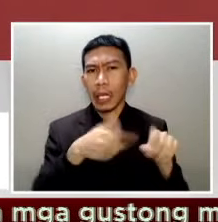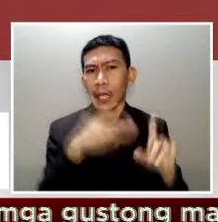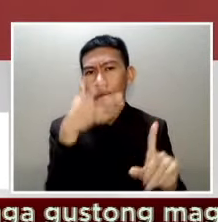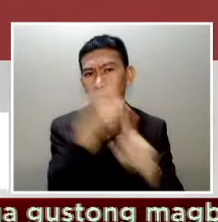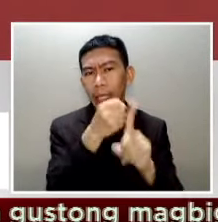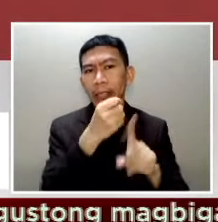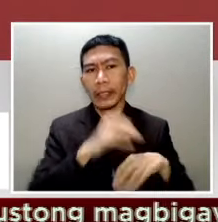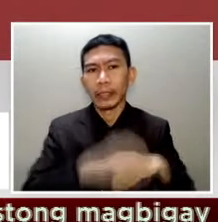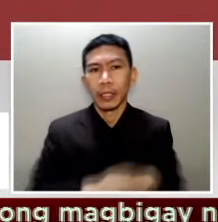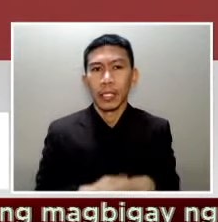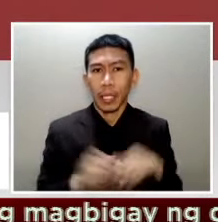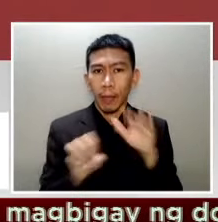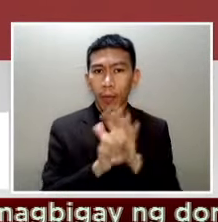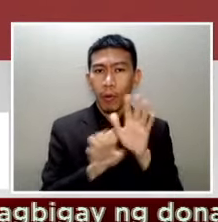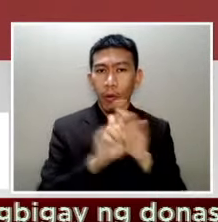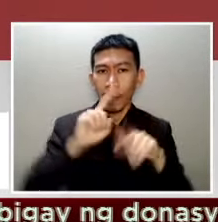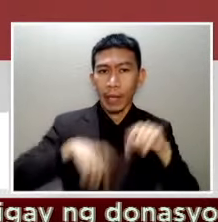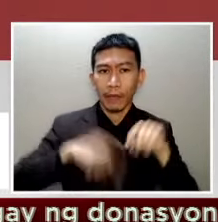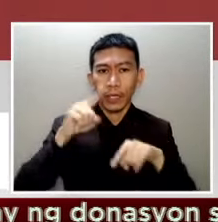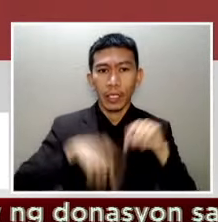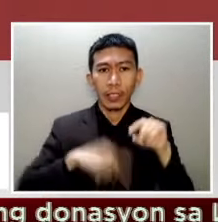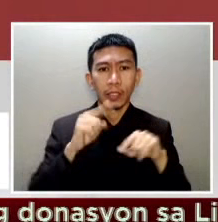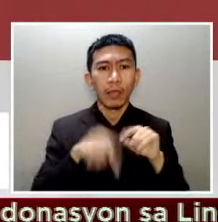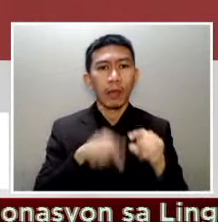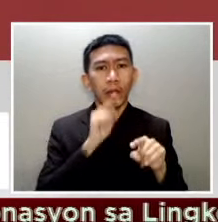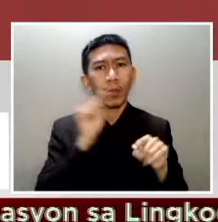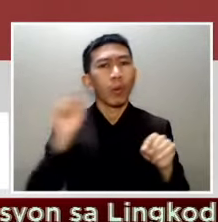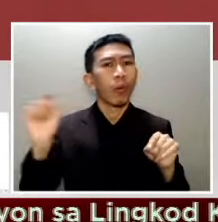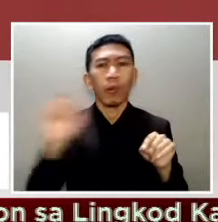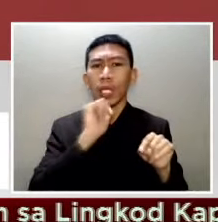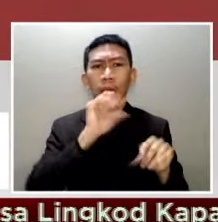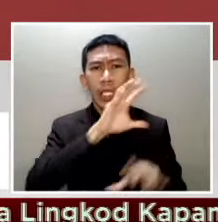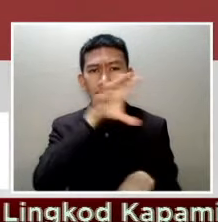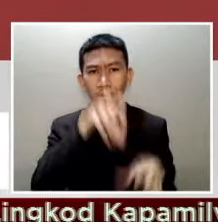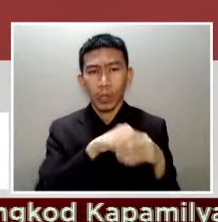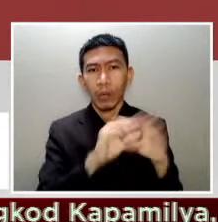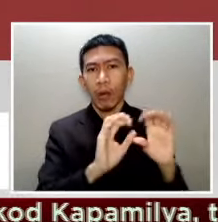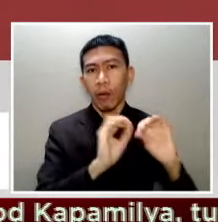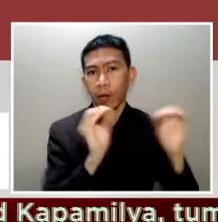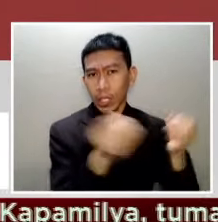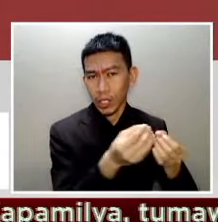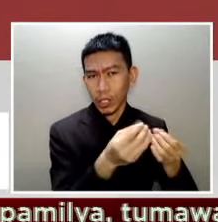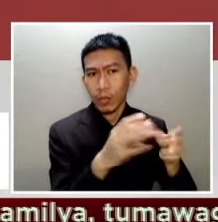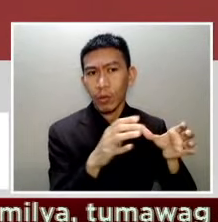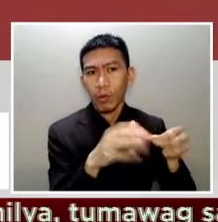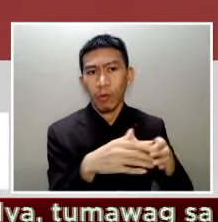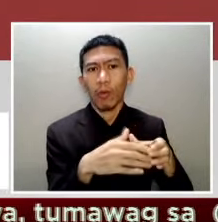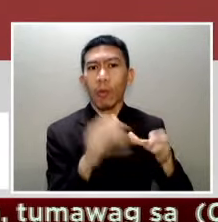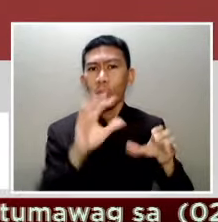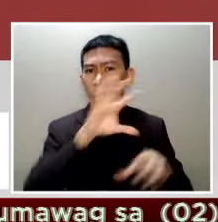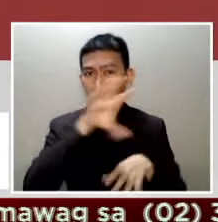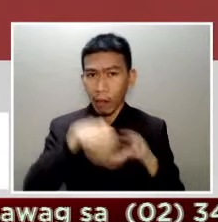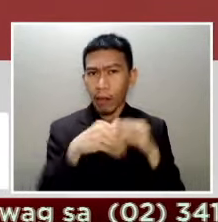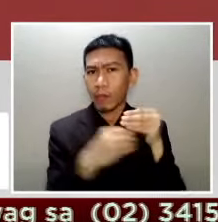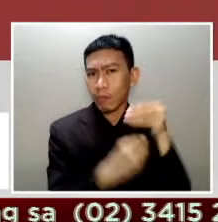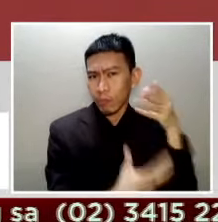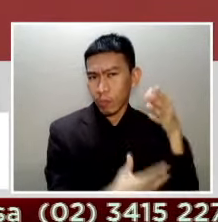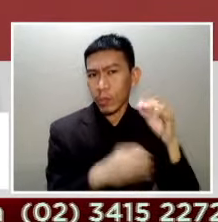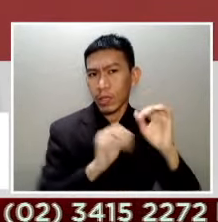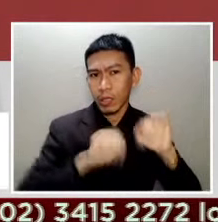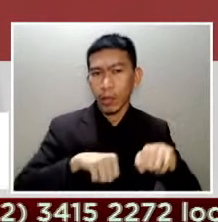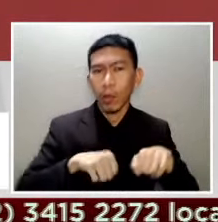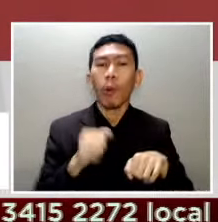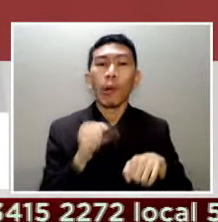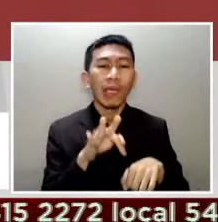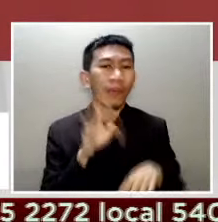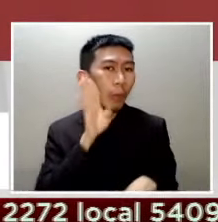kaibigan nila na hindi naman talaga natatang na kasama sa mga organization kumirang sa mga salistahan suppose may mga kapatid sila